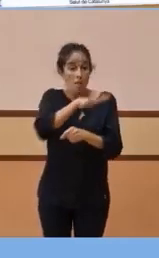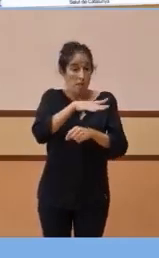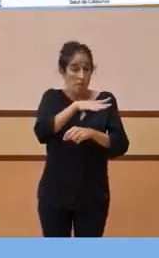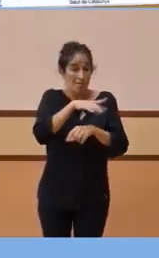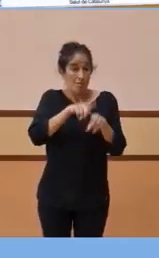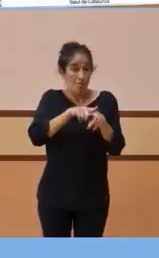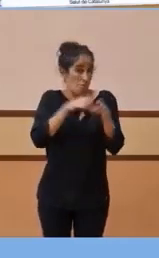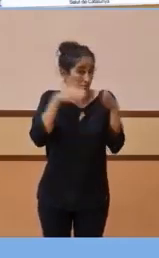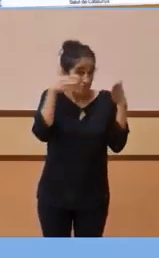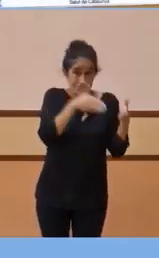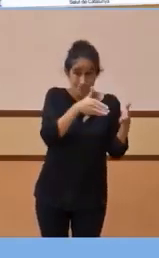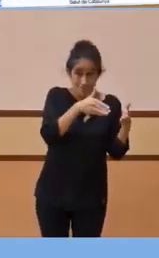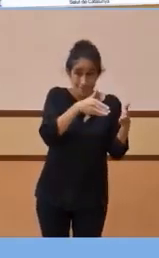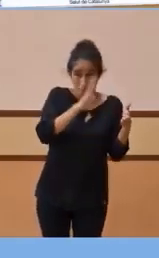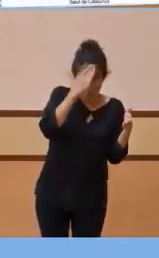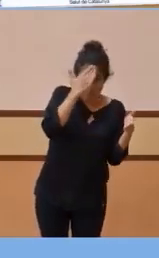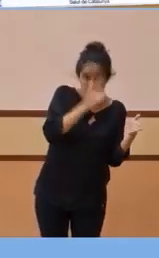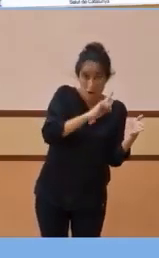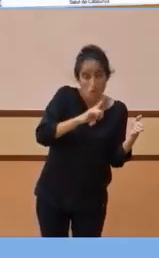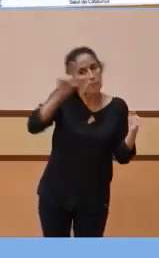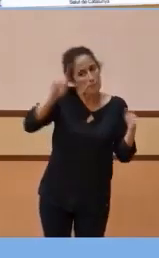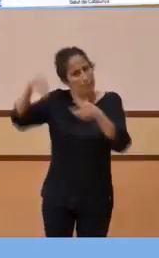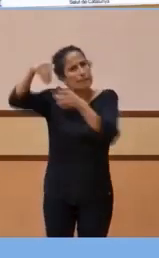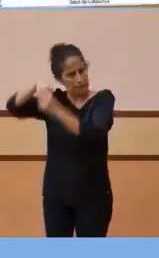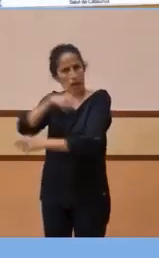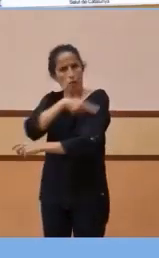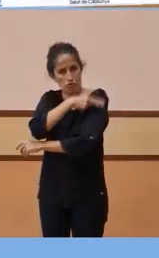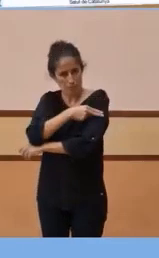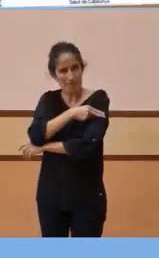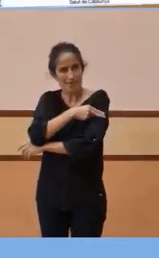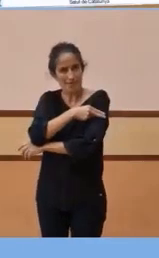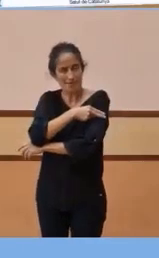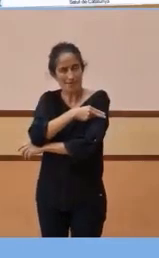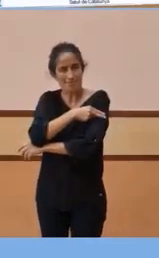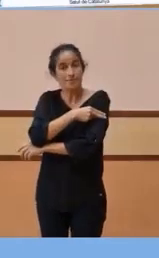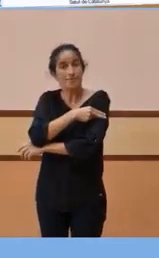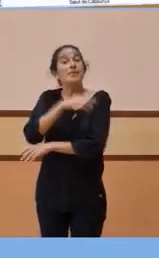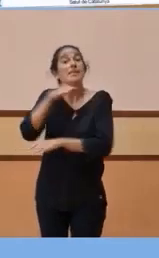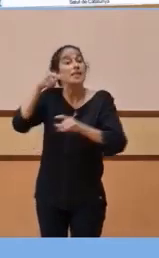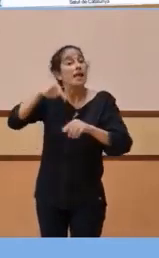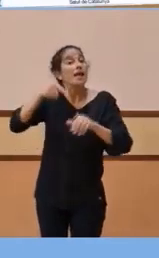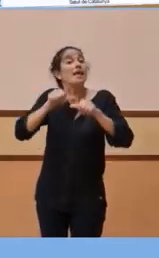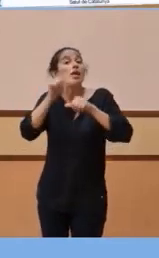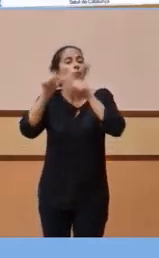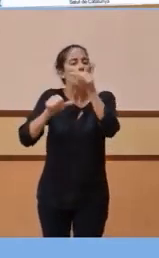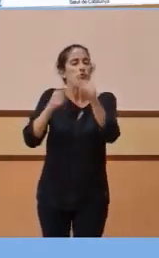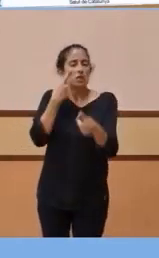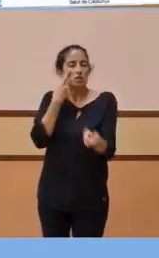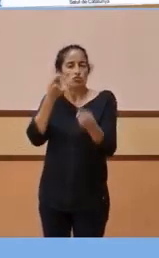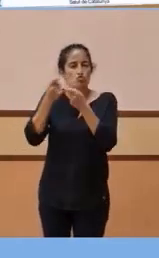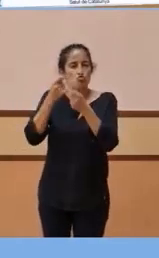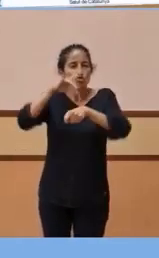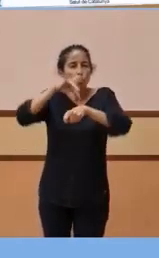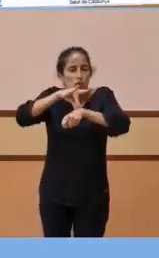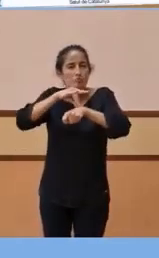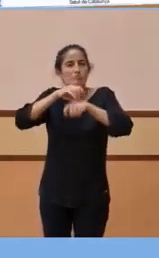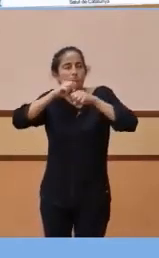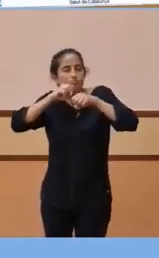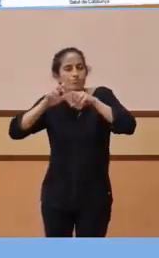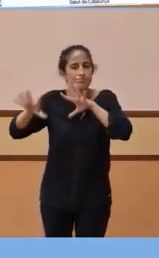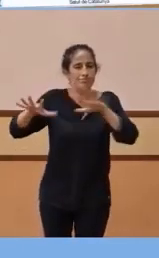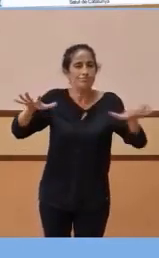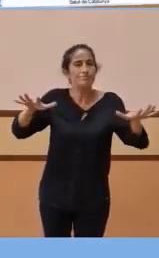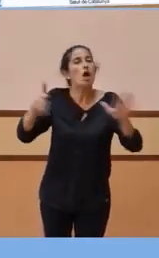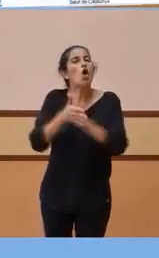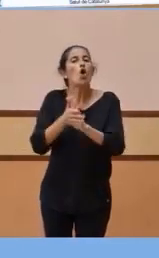en l'àmbit hospitalari. Per tant, des d'un punt de vista d'aquest procés de control epidemiològic amb aquestes diferents figures,